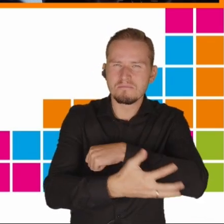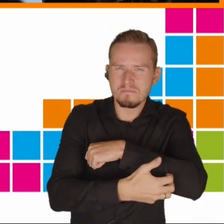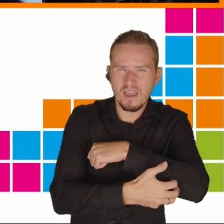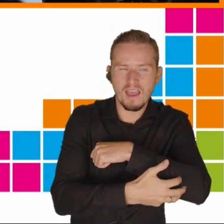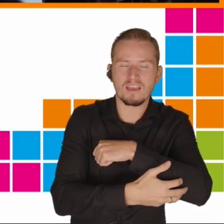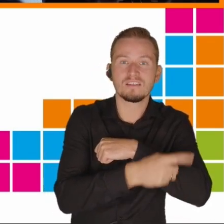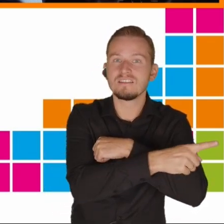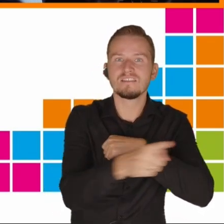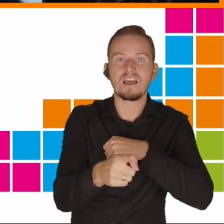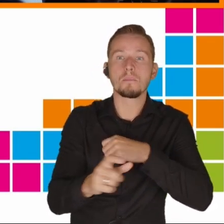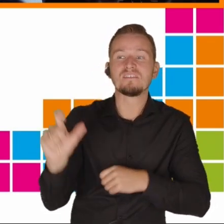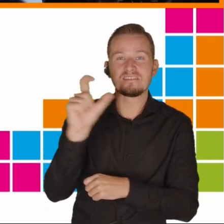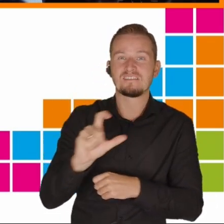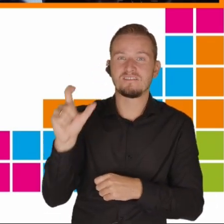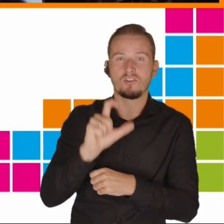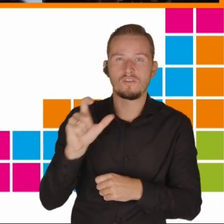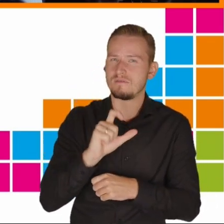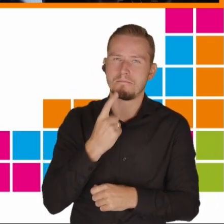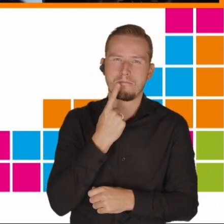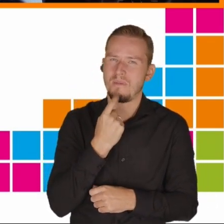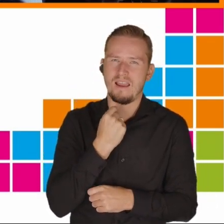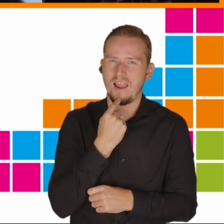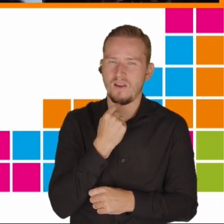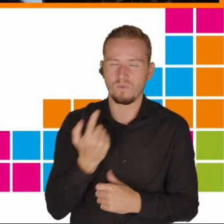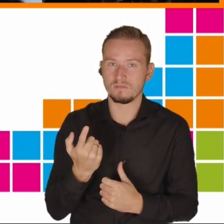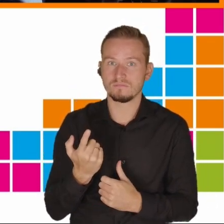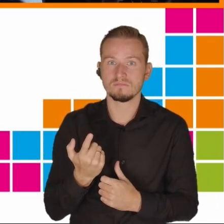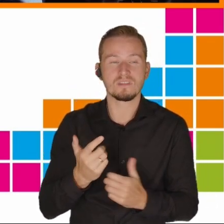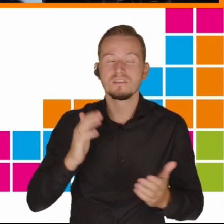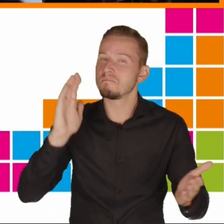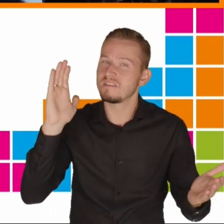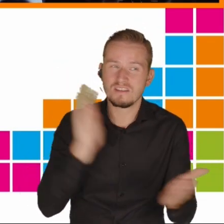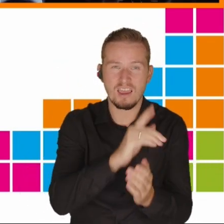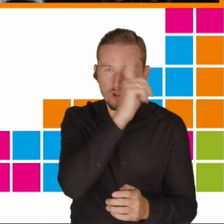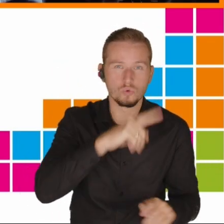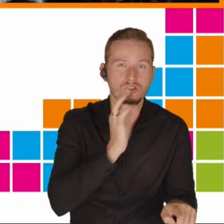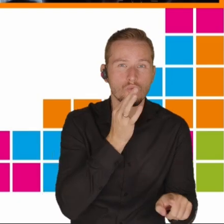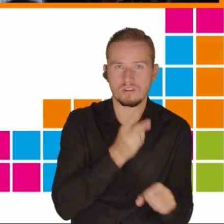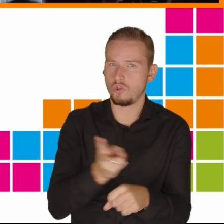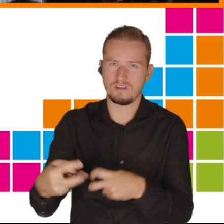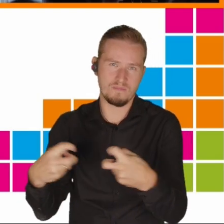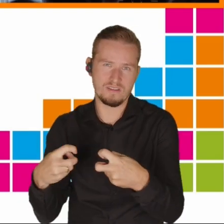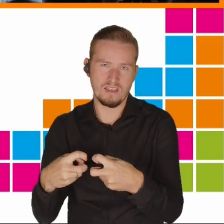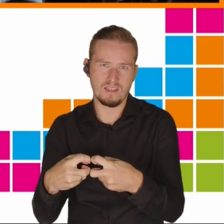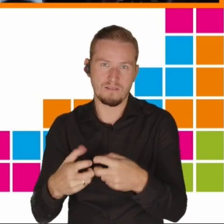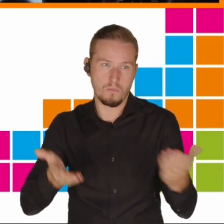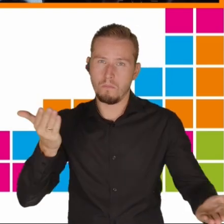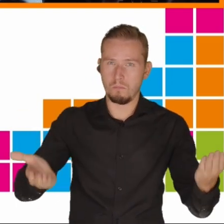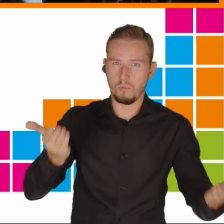Tam mniejsza część młodych osób ma dostęp do internetu w porównaniu do